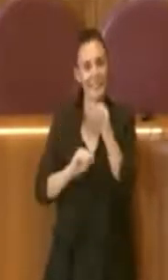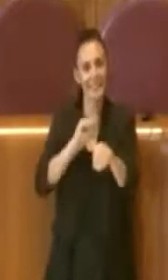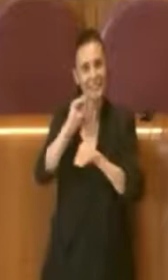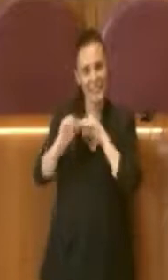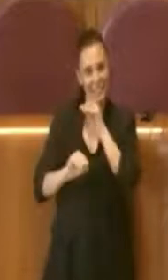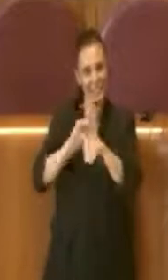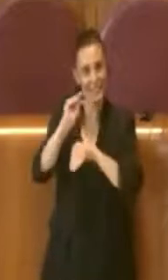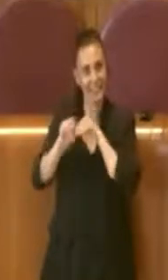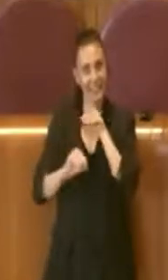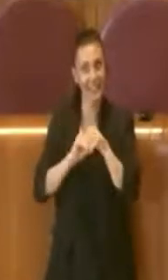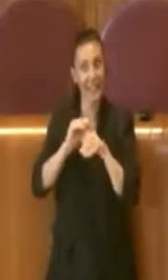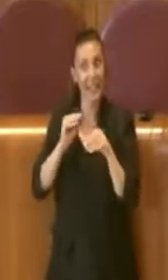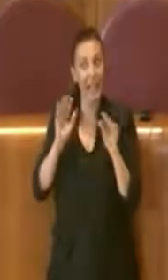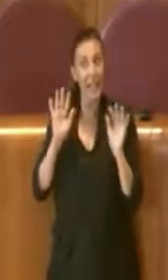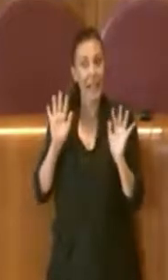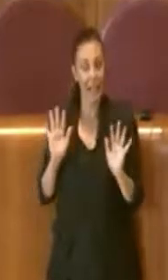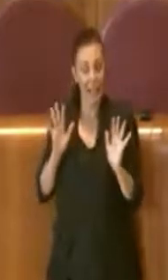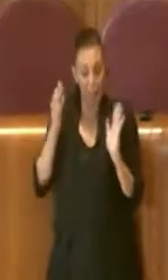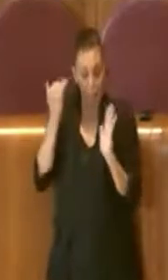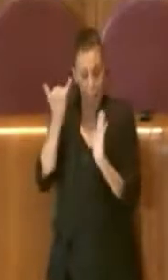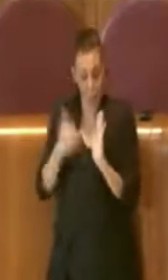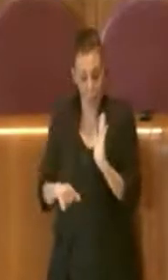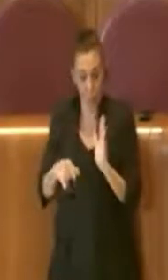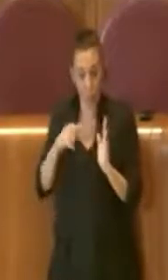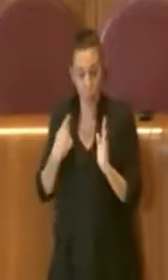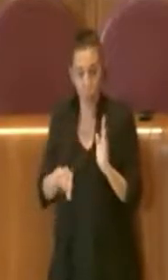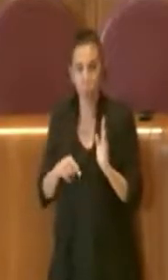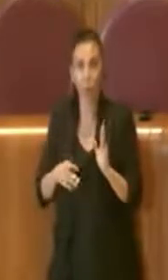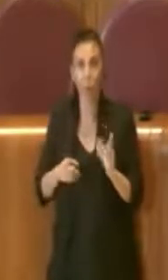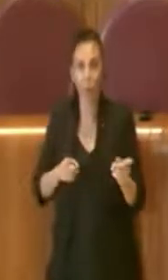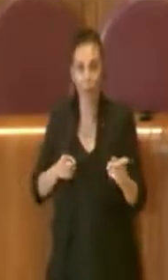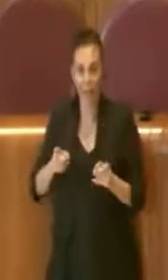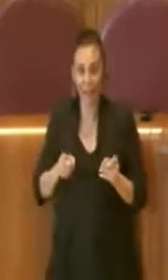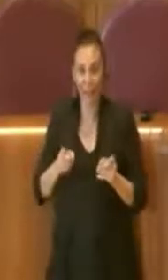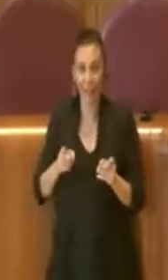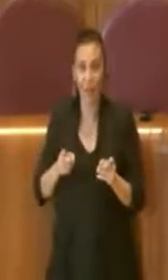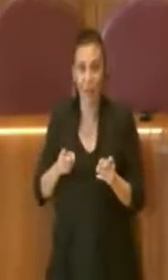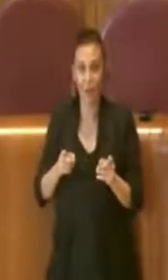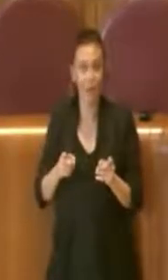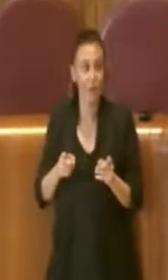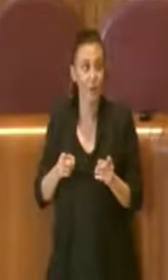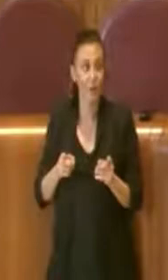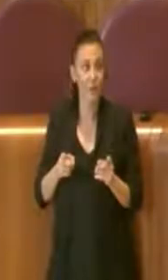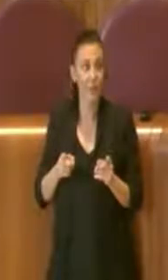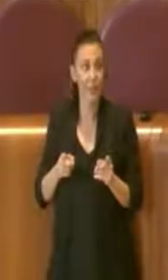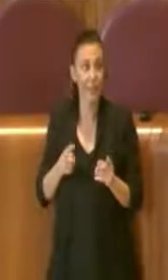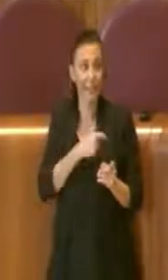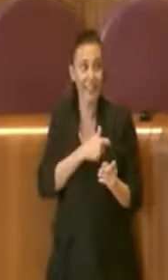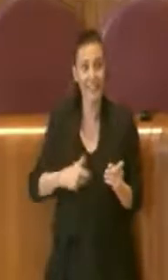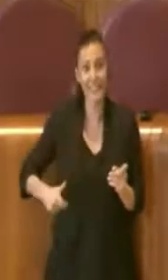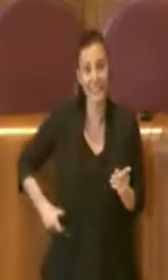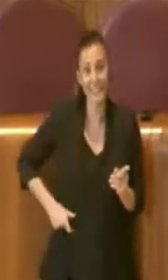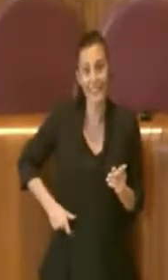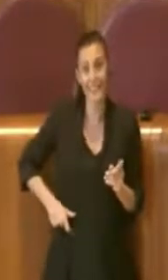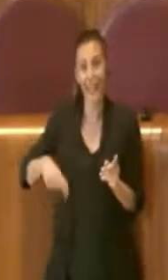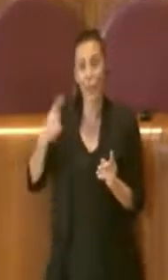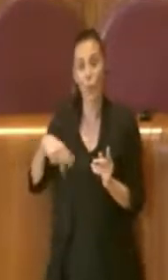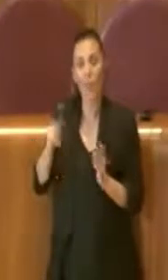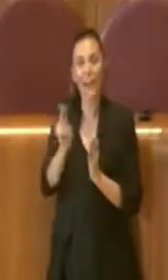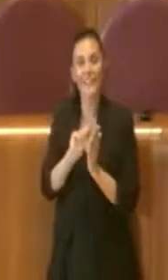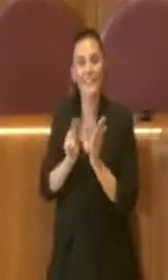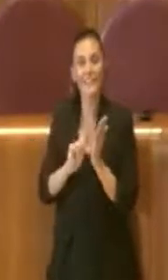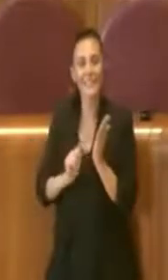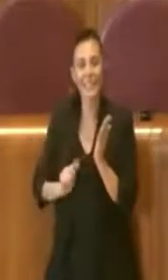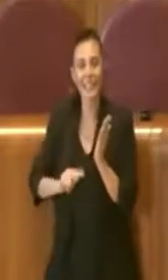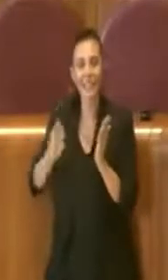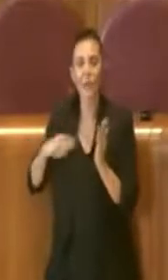però in quest'ultima fase molto importante di scrivere da parte della sindaca una lettera di intenti alla World